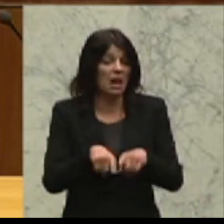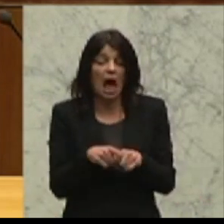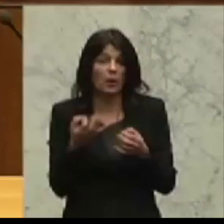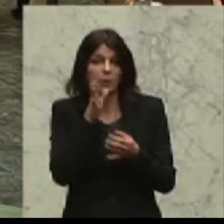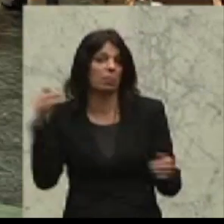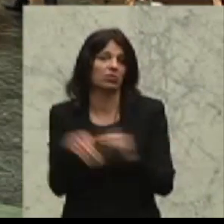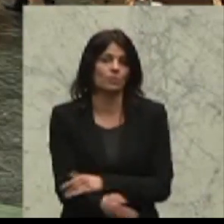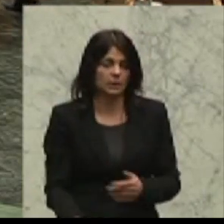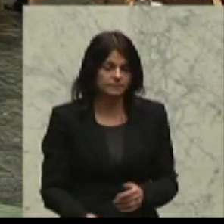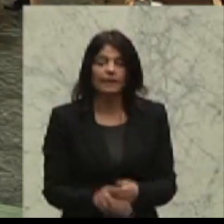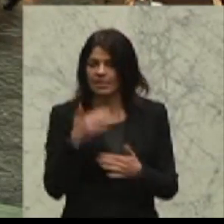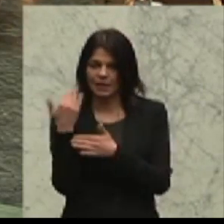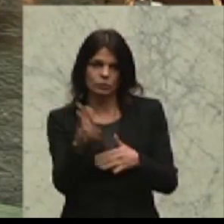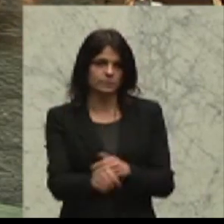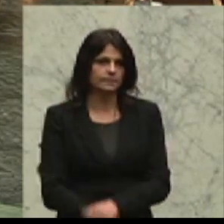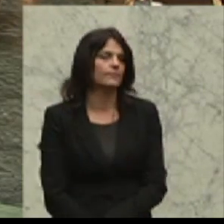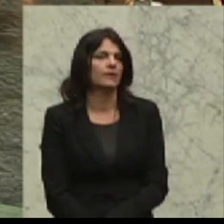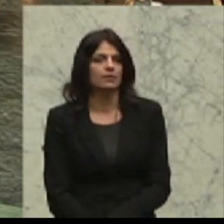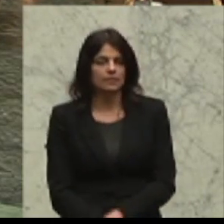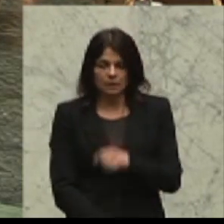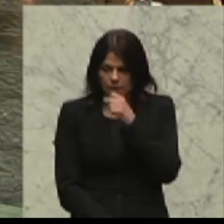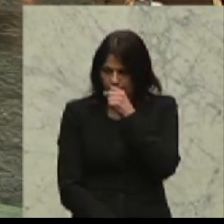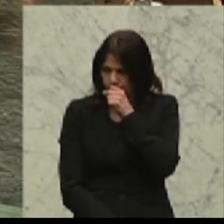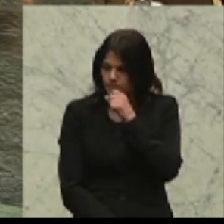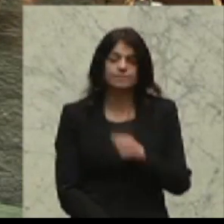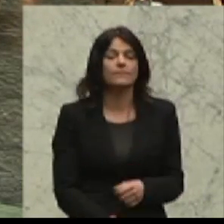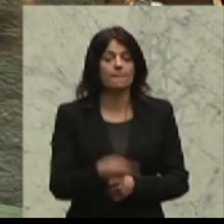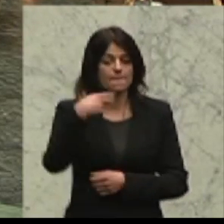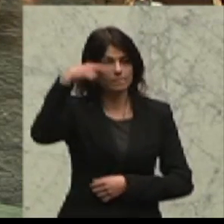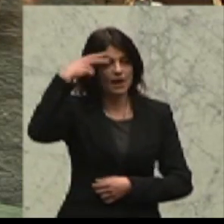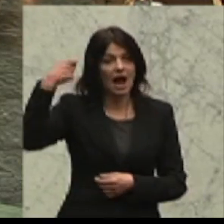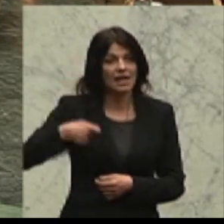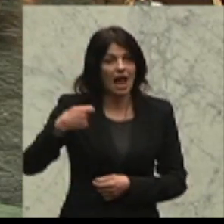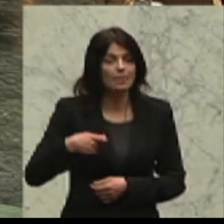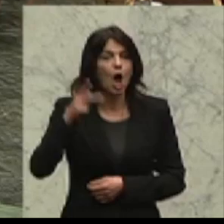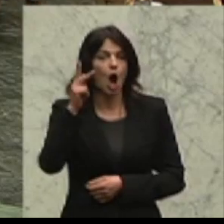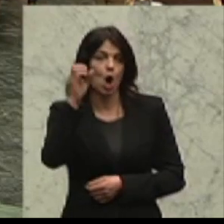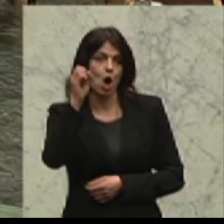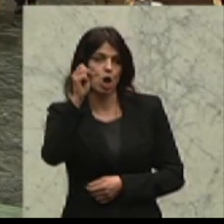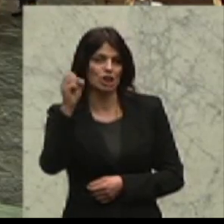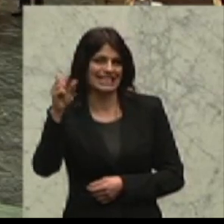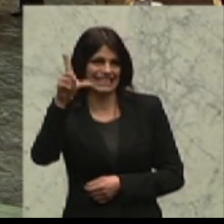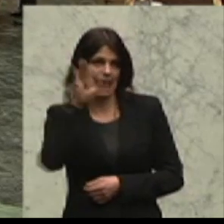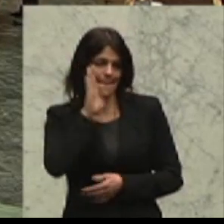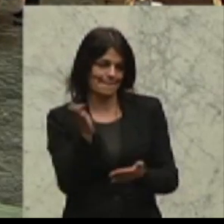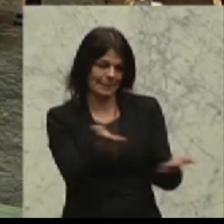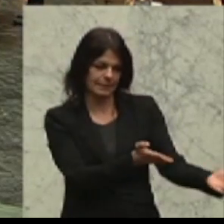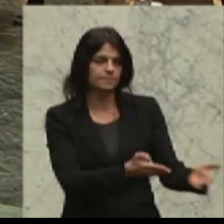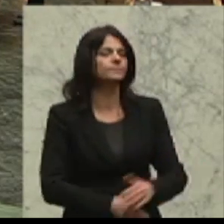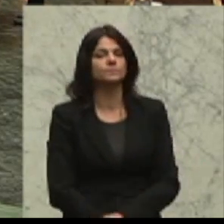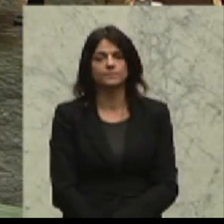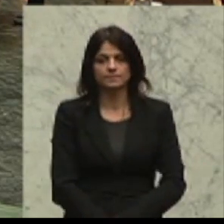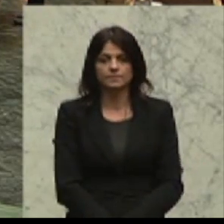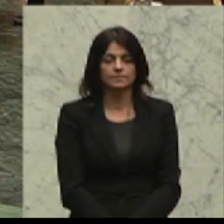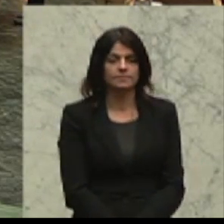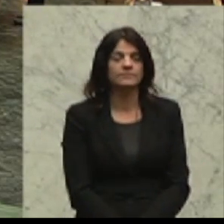Danke. Ehrliche Asylwerber, ja, Kriminelle und Menschen, die mit falschen Erwartungen nach Österreich kommen,